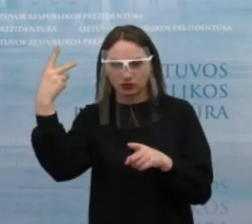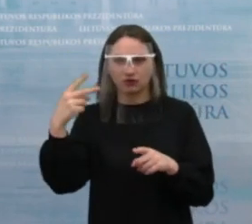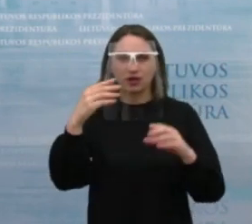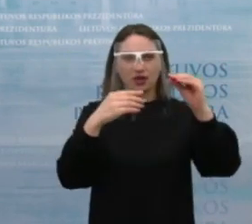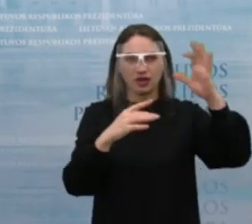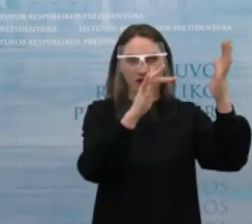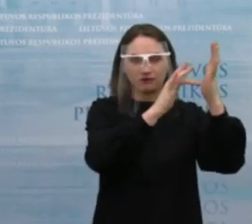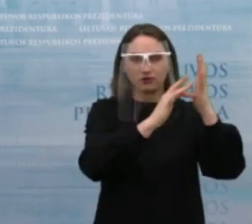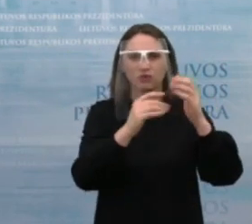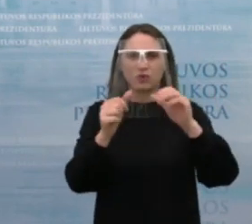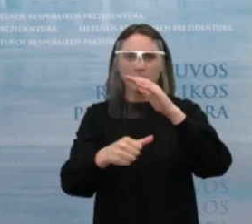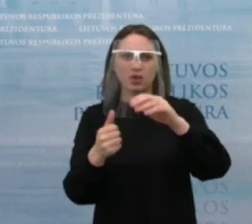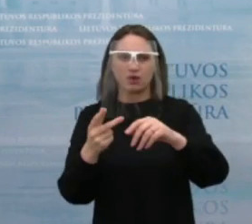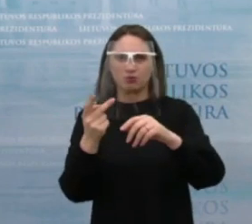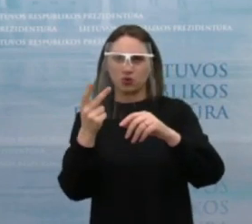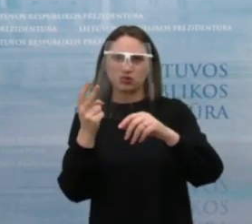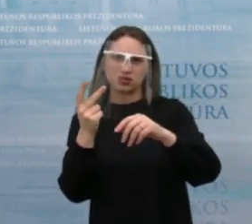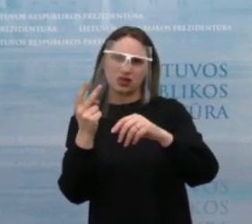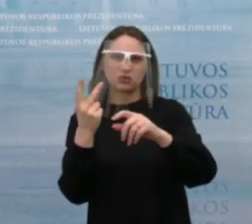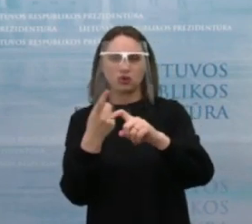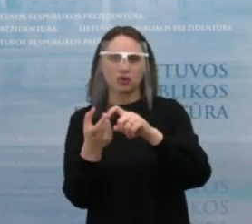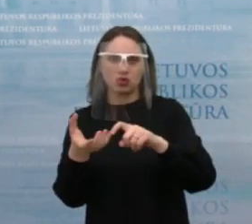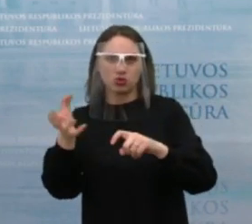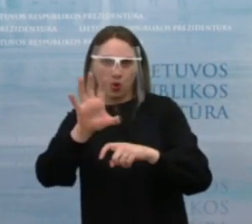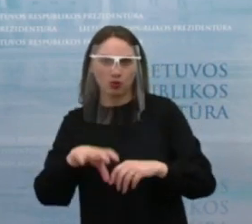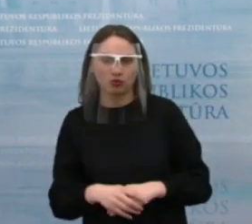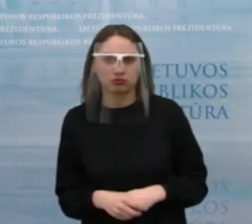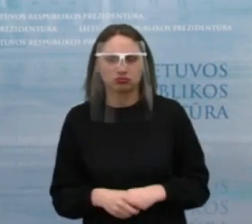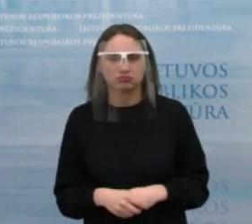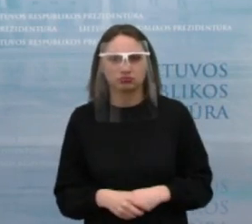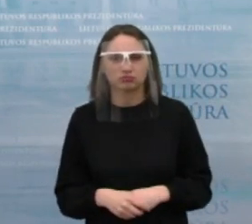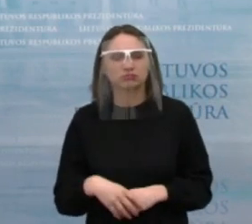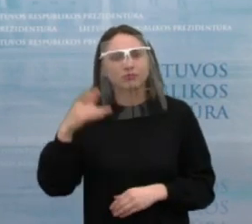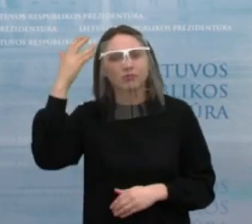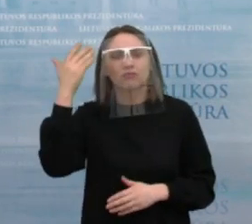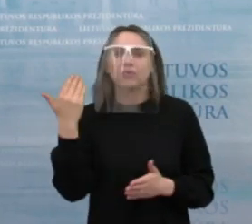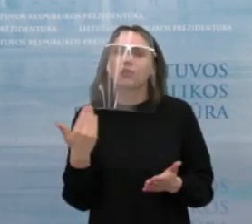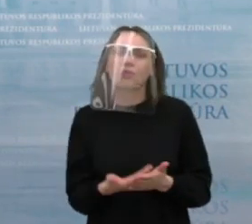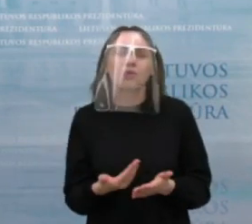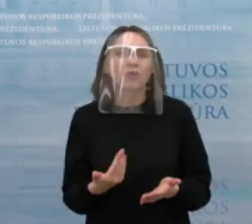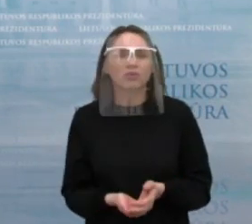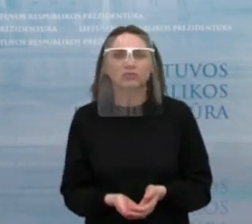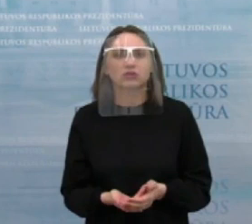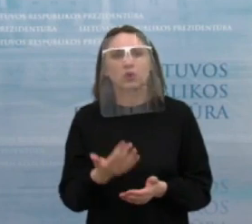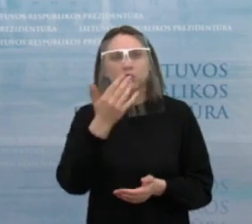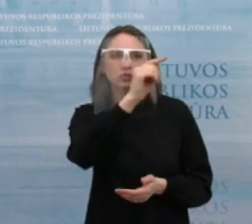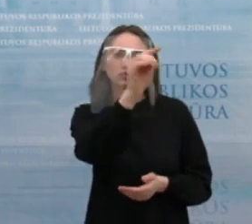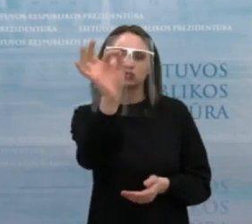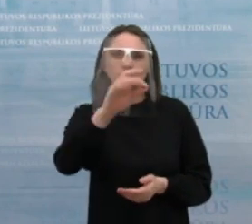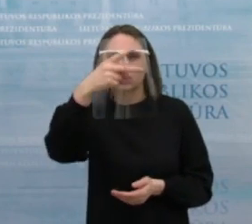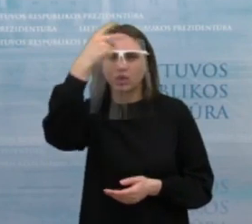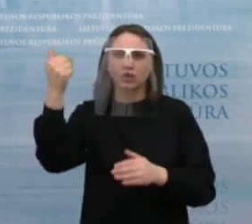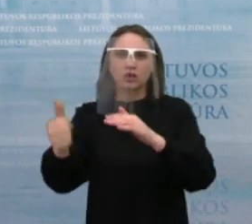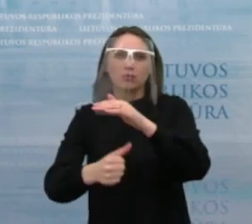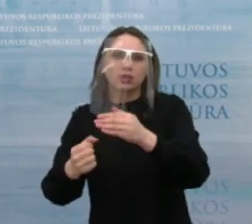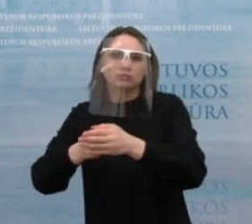sąjungos midurkis. Mano klausimas, mūtorius, turite atsakymą, kodėl, kodėl jūs nedarba saugos parčių nei kitose šalys, ar bet kodėl mes